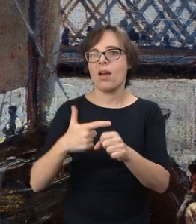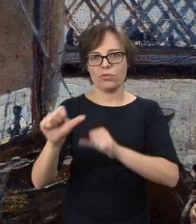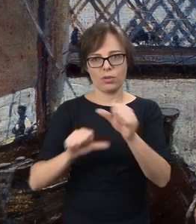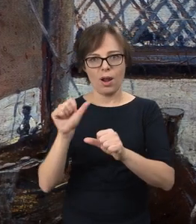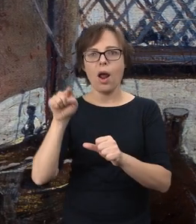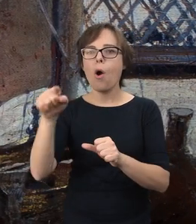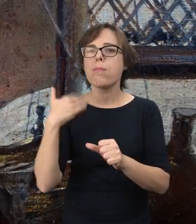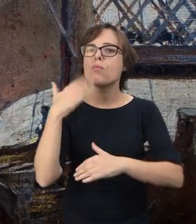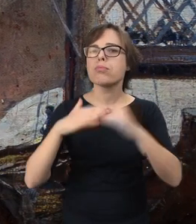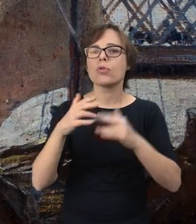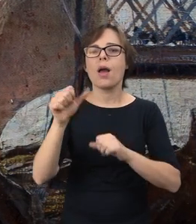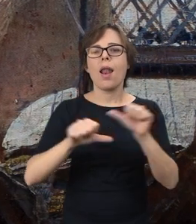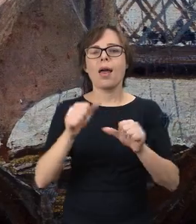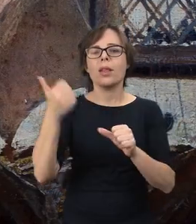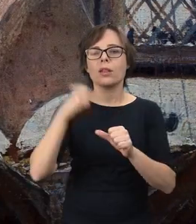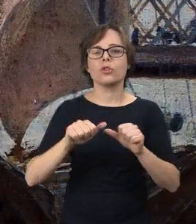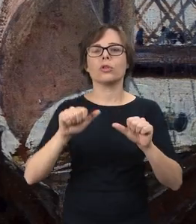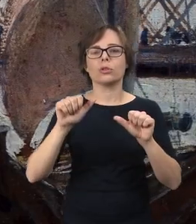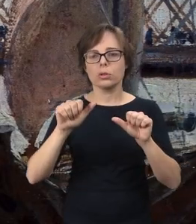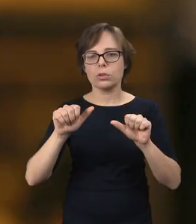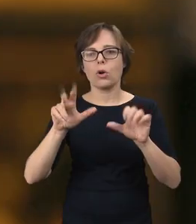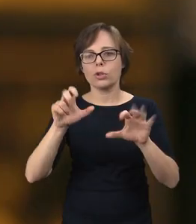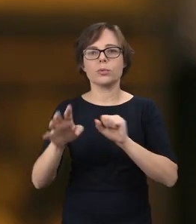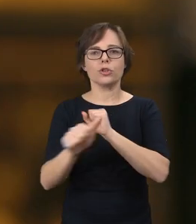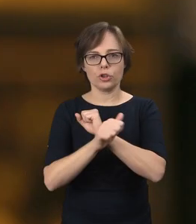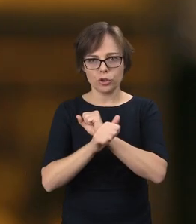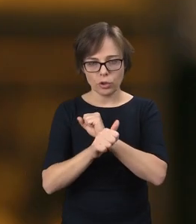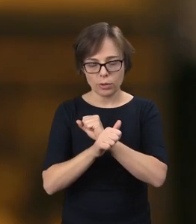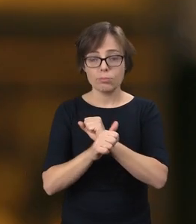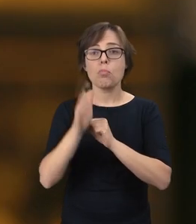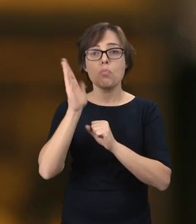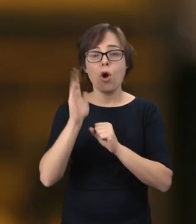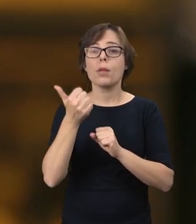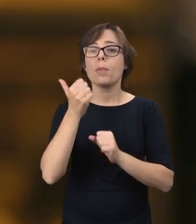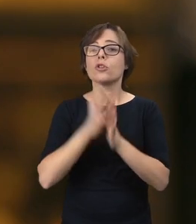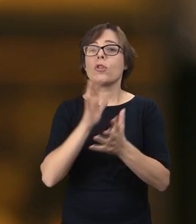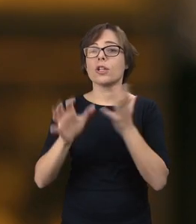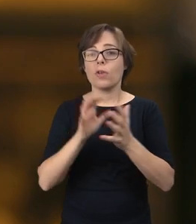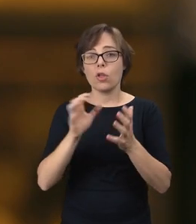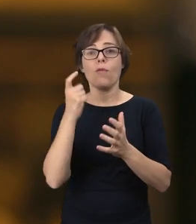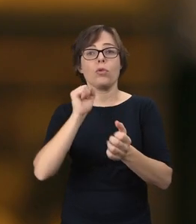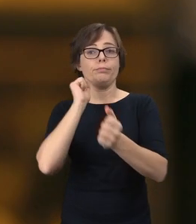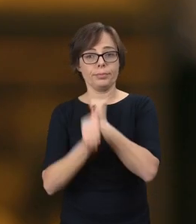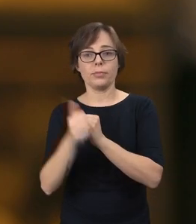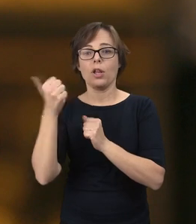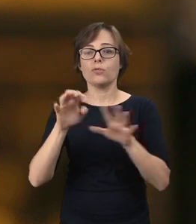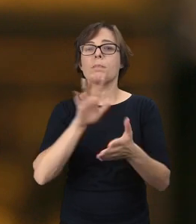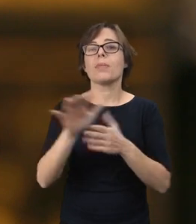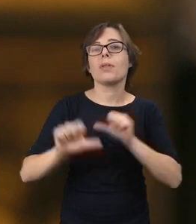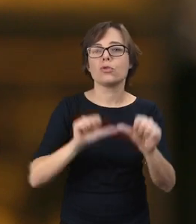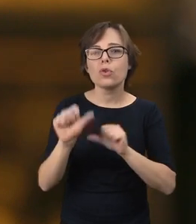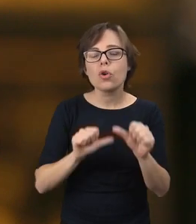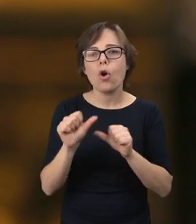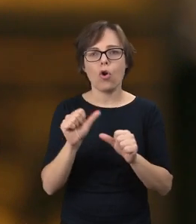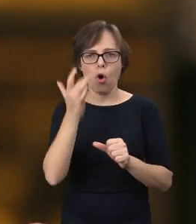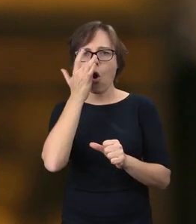ponieważ powstał w latach 60. wieku XIX. On się zmienił już później w czasie I wojny światowej, kiedy w 1915